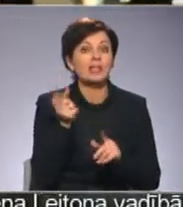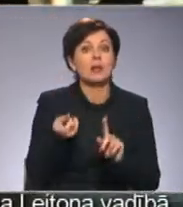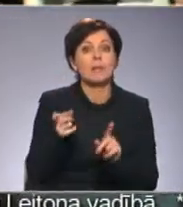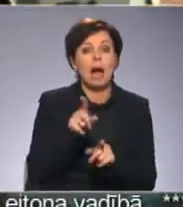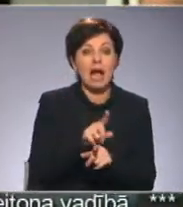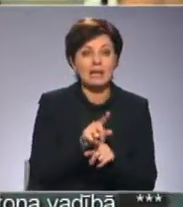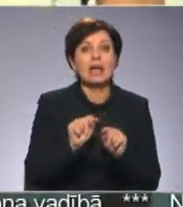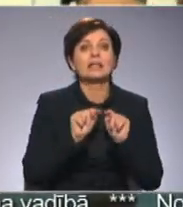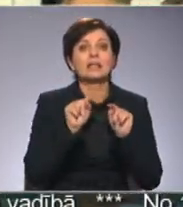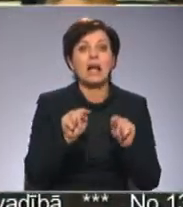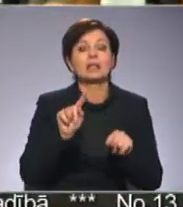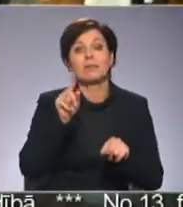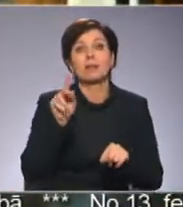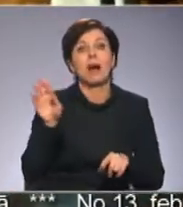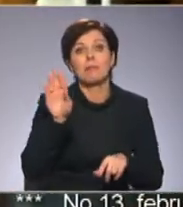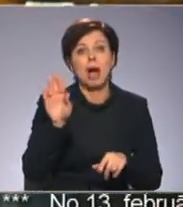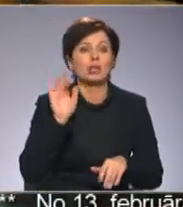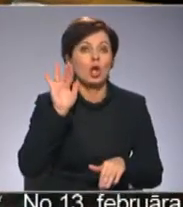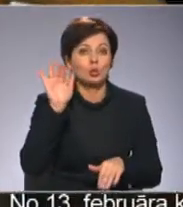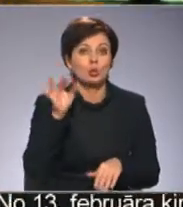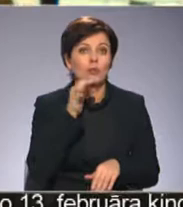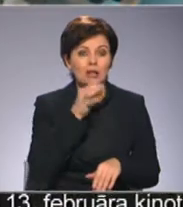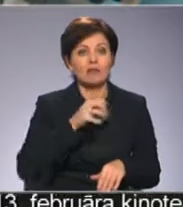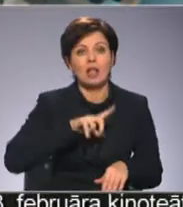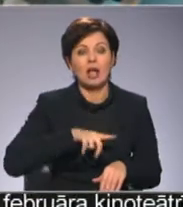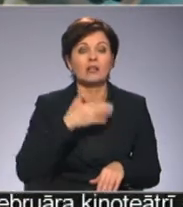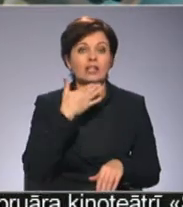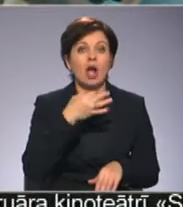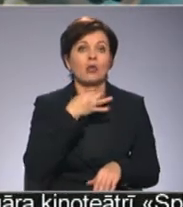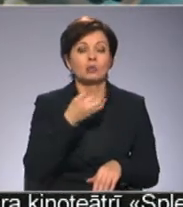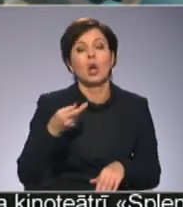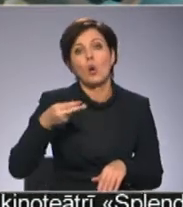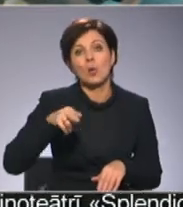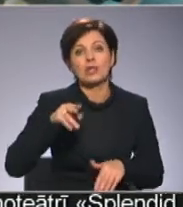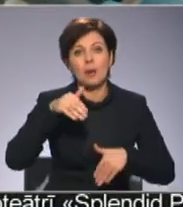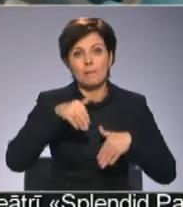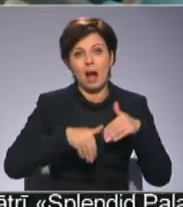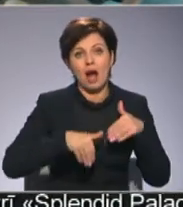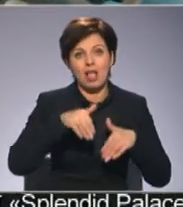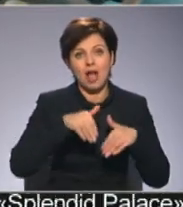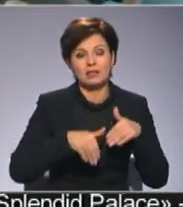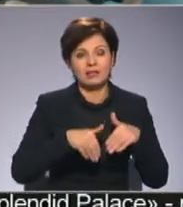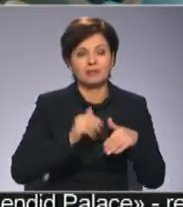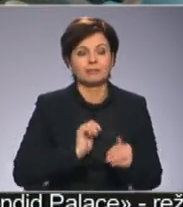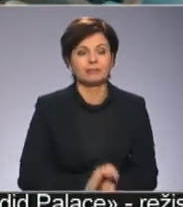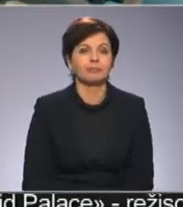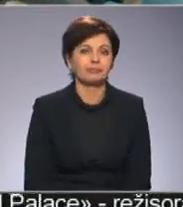stāsies spēkā jau no 1. mārta un turpmāk teiksim Latvijas Nacionālā opera un balets. Haneta Lesīta, Martins Šalms, Latvijas televīzija.